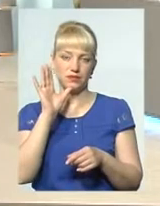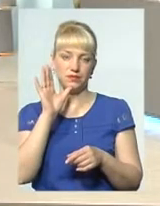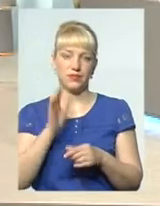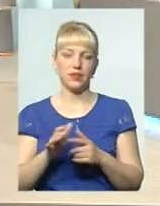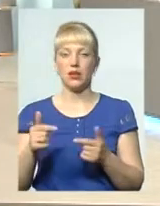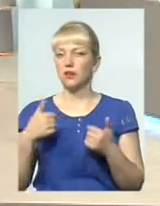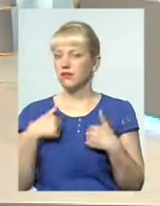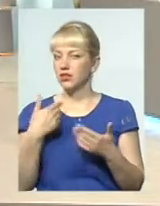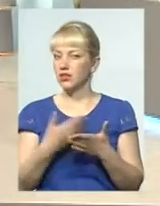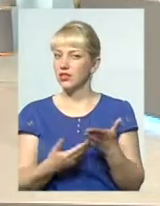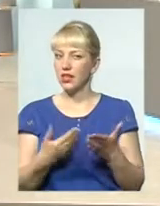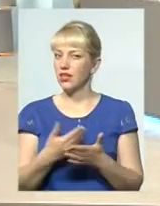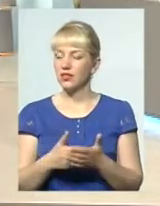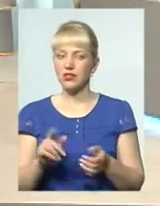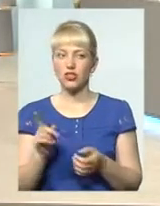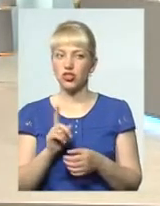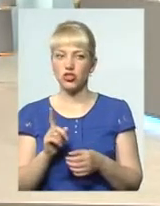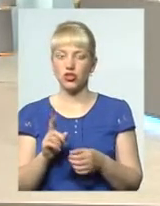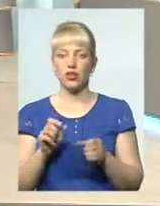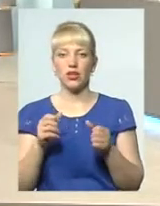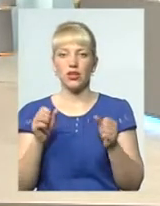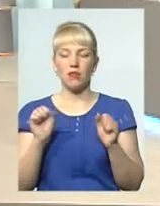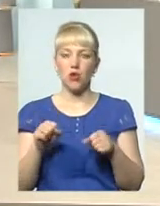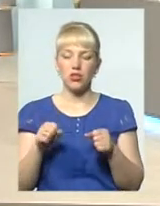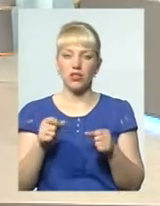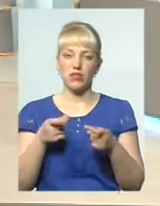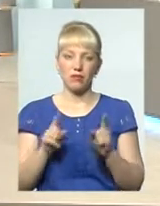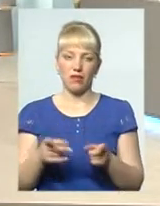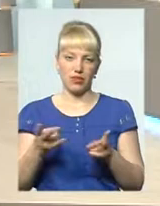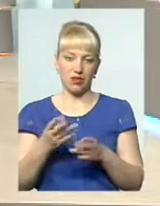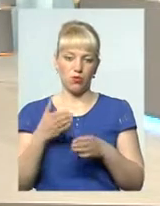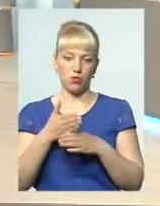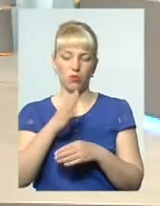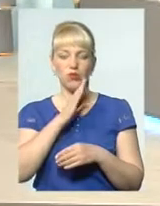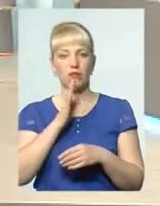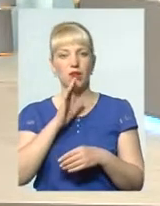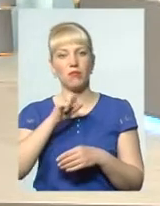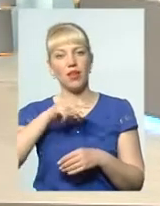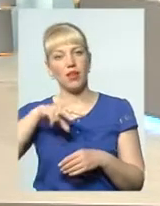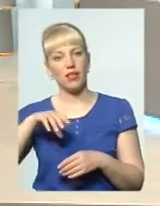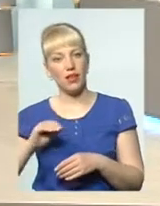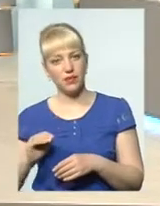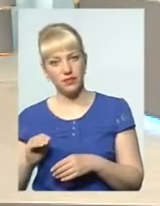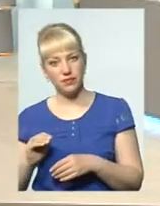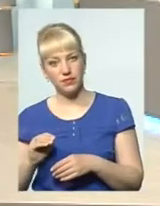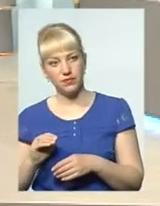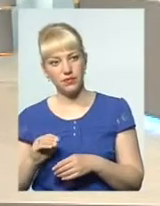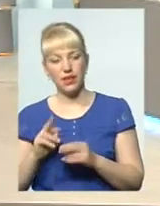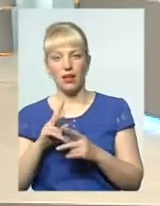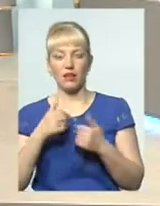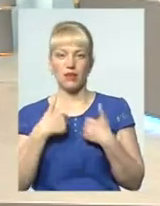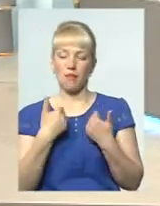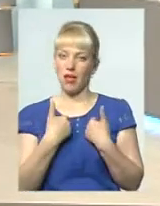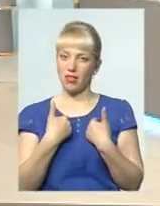Мені здається, що, можливо, справді треба тій мамі допомогти, але, як на